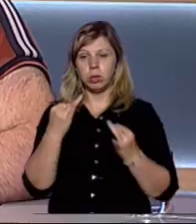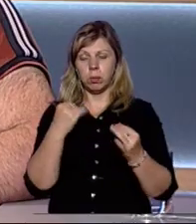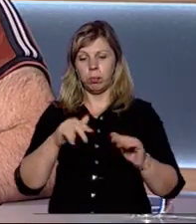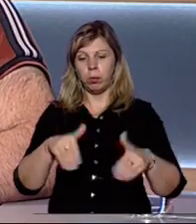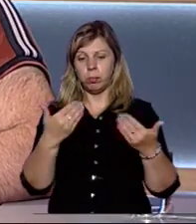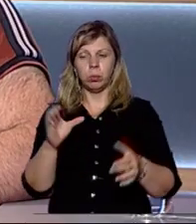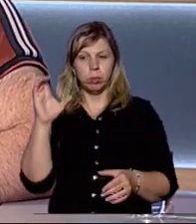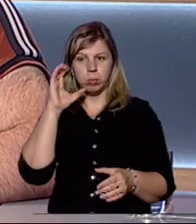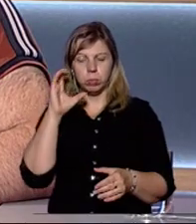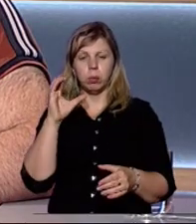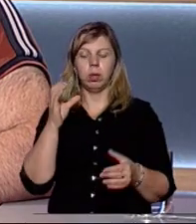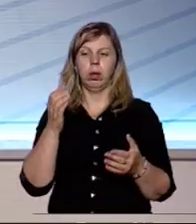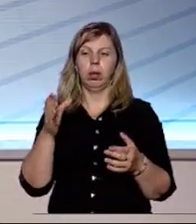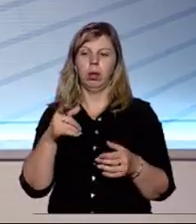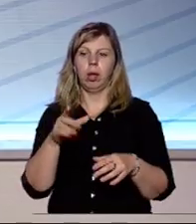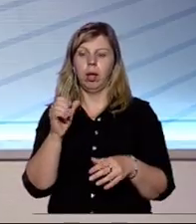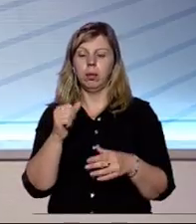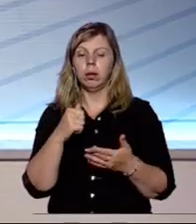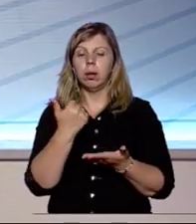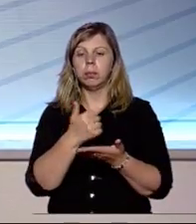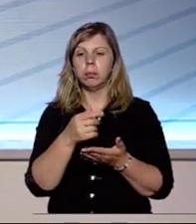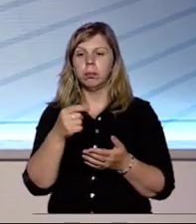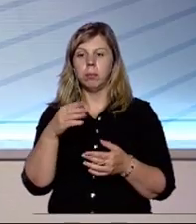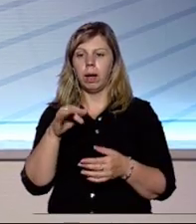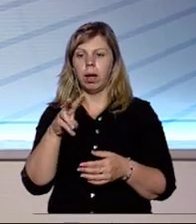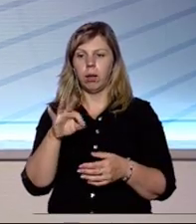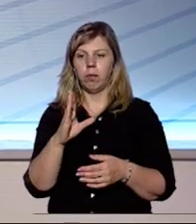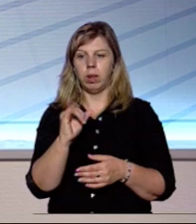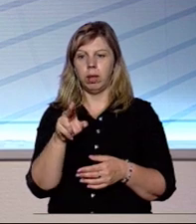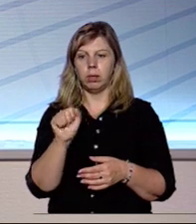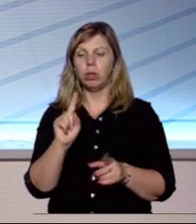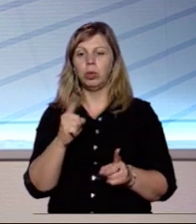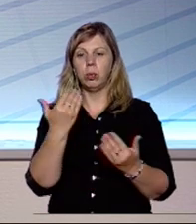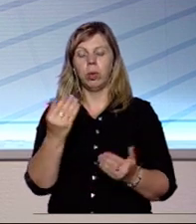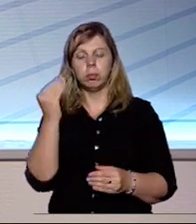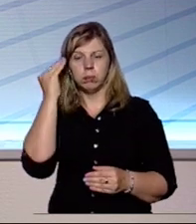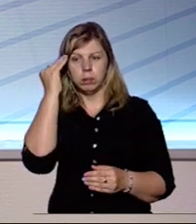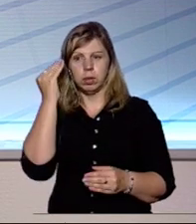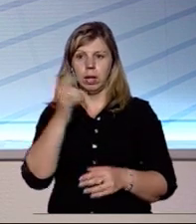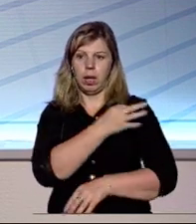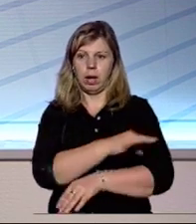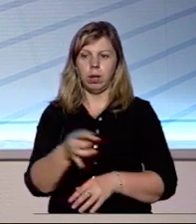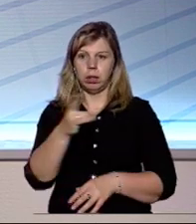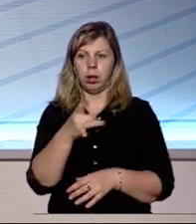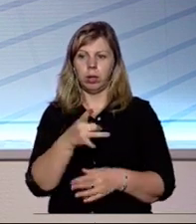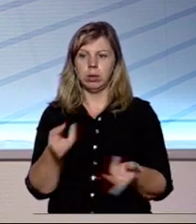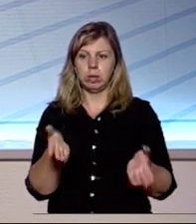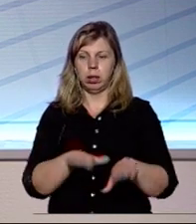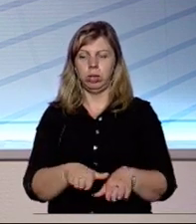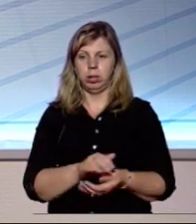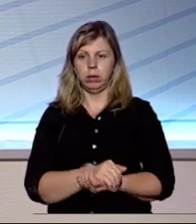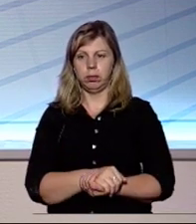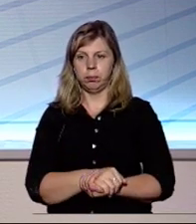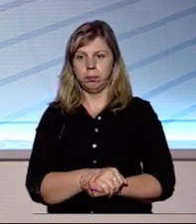пропоную послухати аргументи пети автора петиції Михайла Влада. Чому, на його думку, Рахівський район має залишитися?